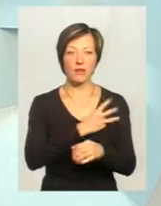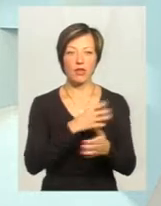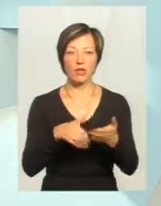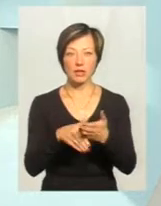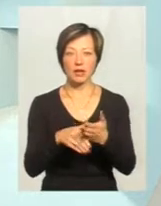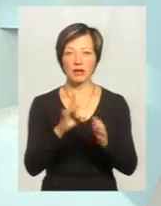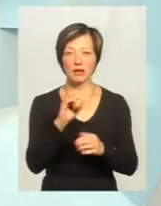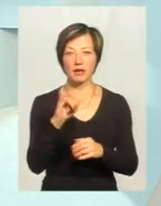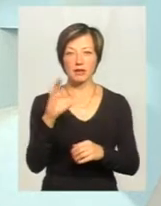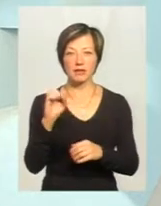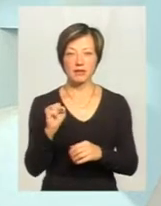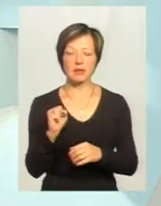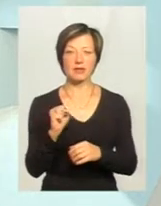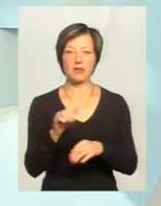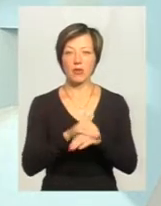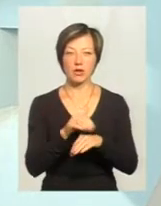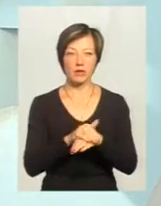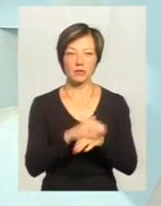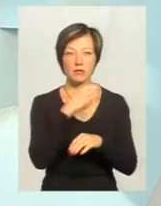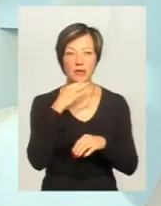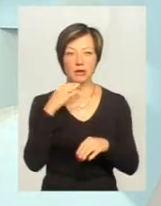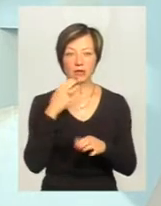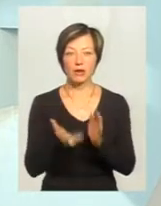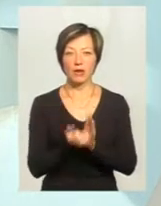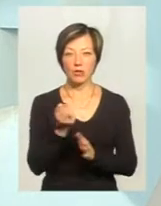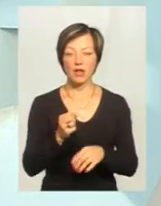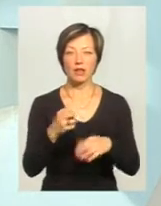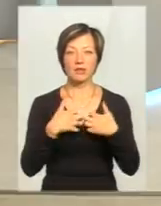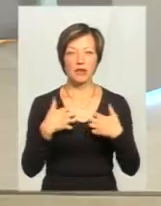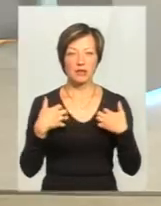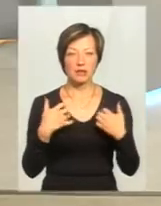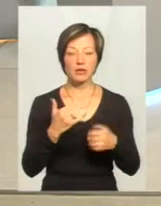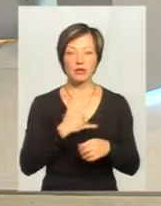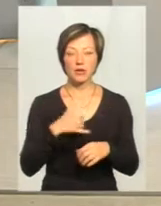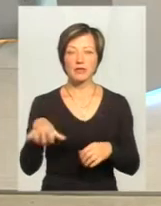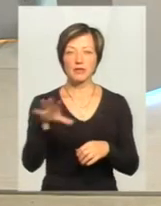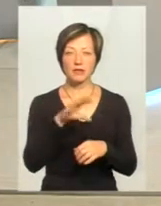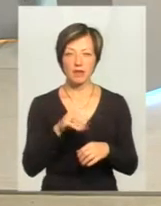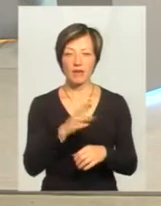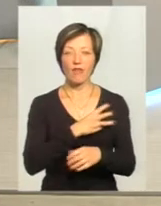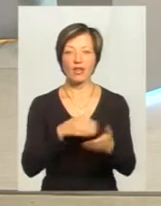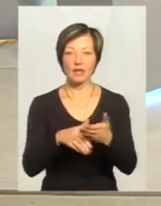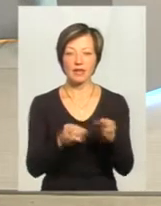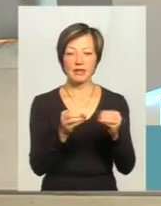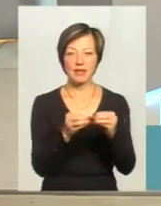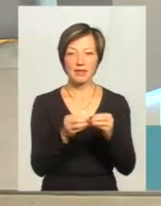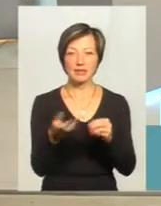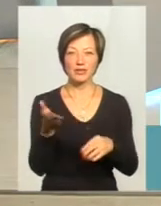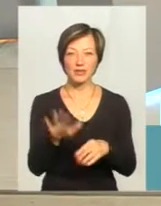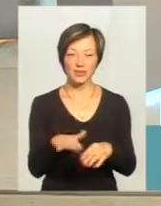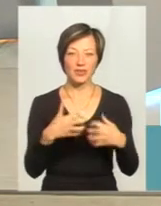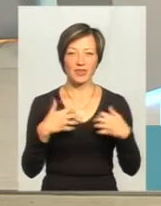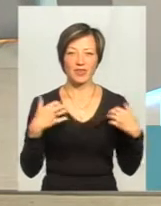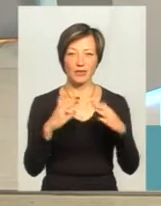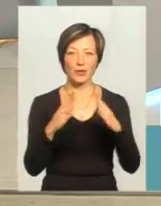Раїса, дуже намолодець. У нас дуже вже багато врятувало тварин. У нас у всіх волонтерів по 10 тварин. Вже